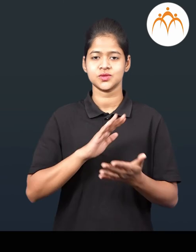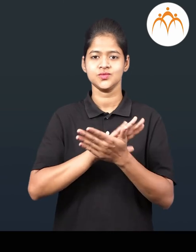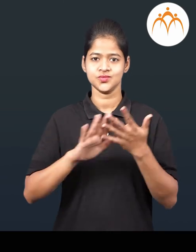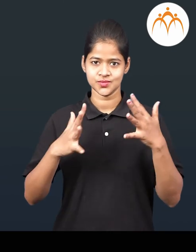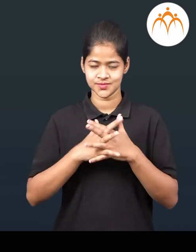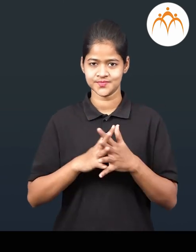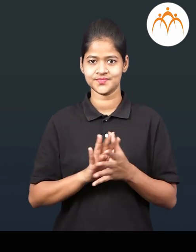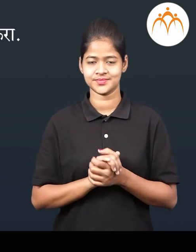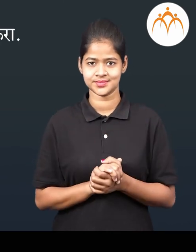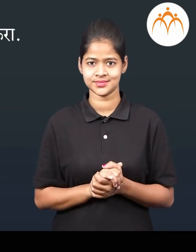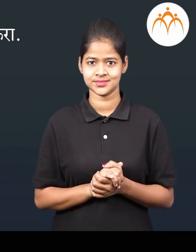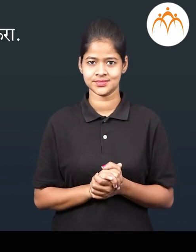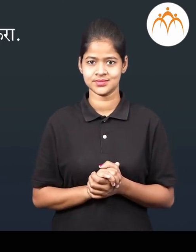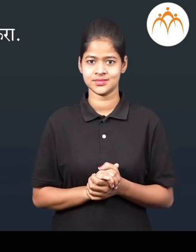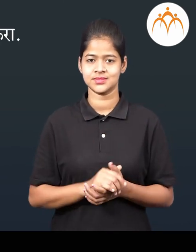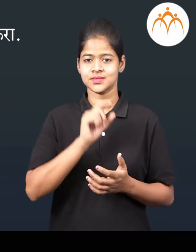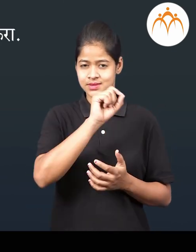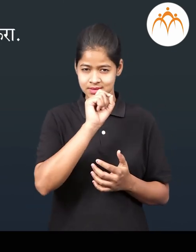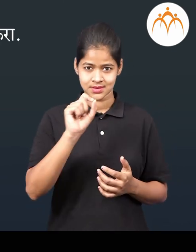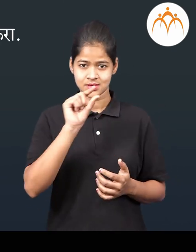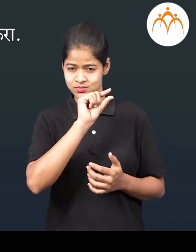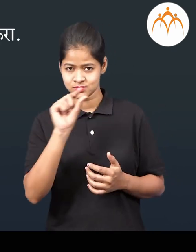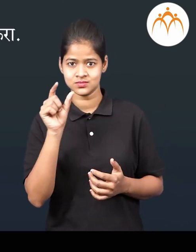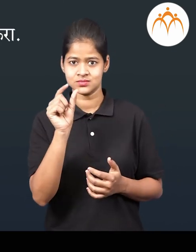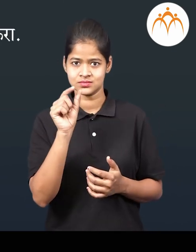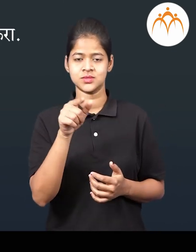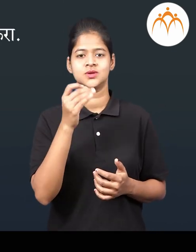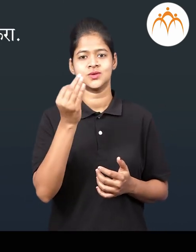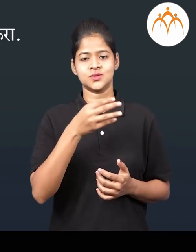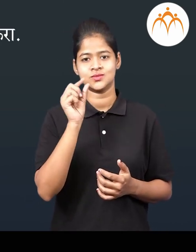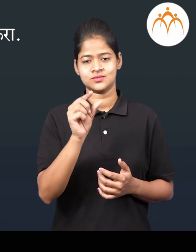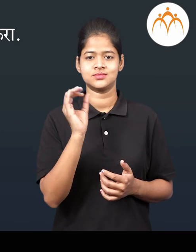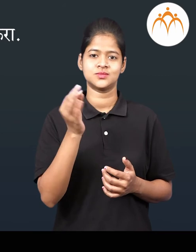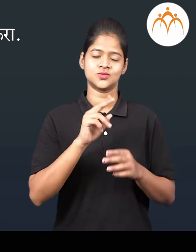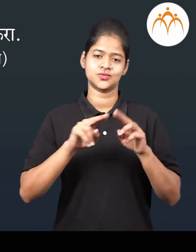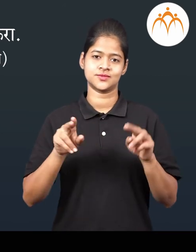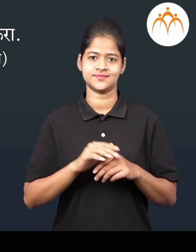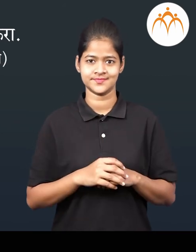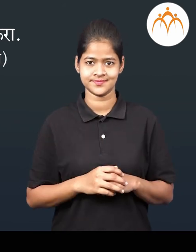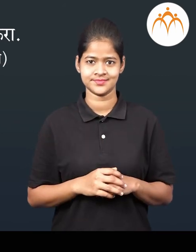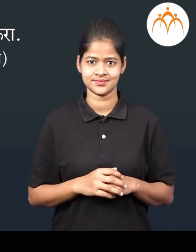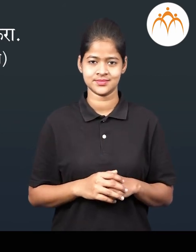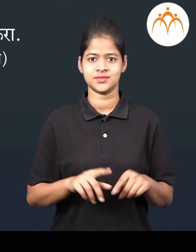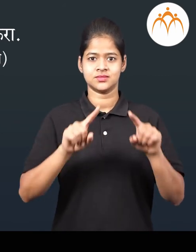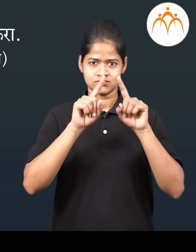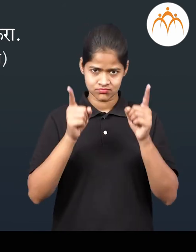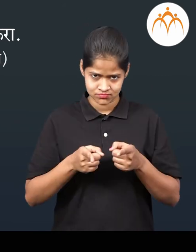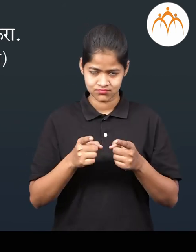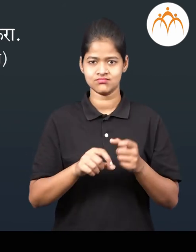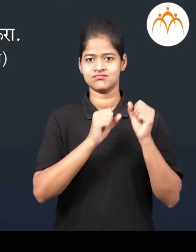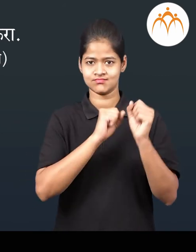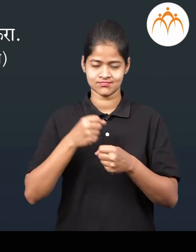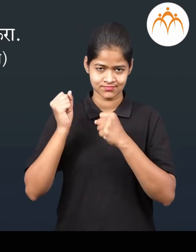स्वाध्याय, रिकाम्याजागी योग्य शब्द घलुन वाक्ये पूर्ण करा कुटी,